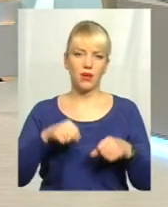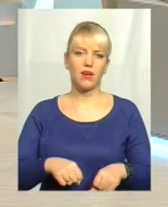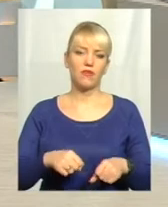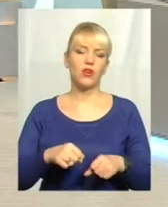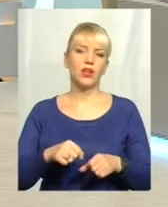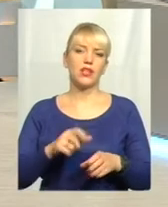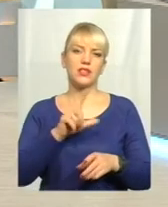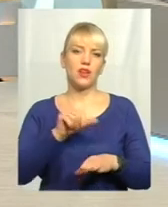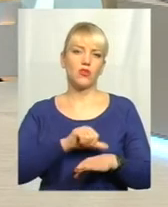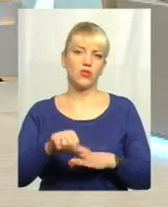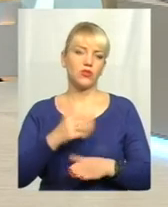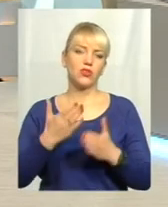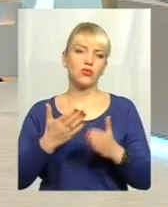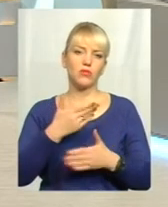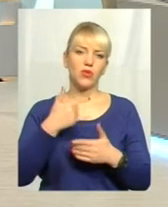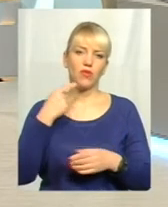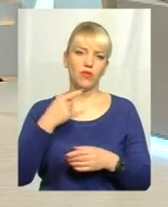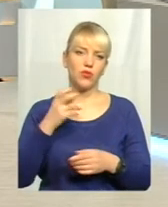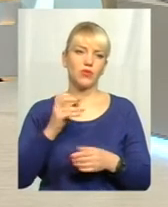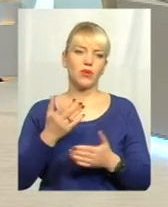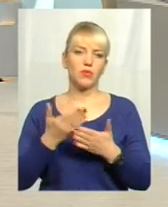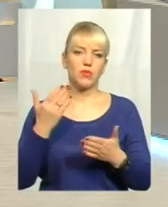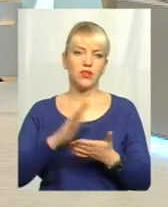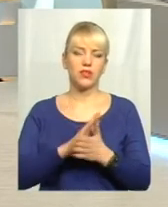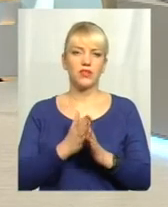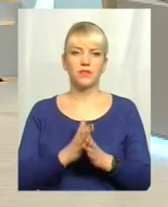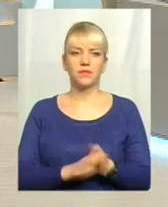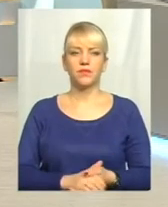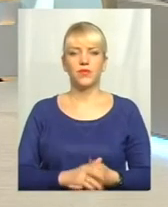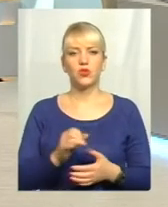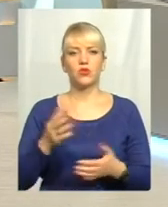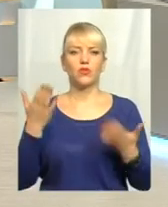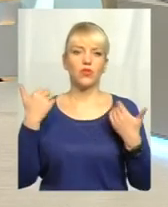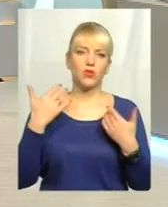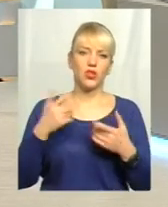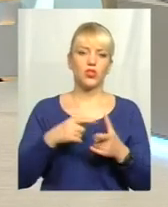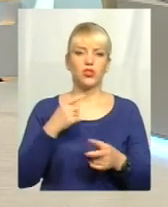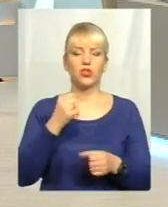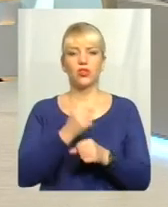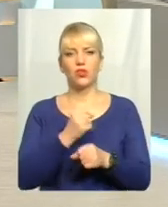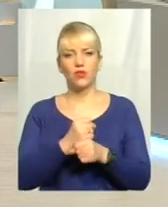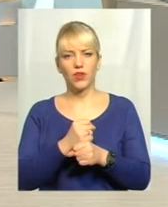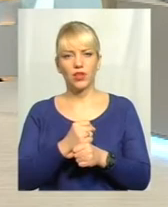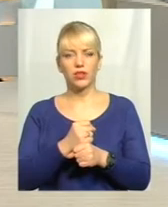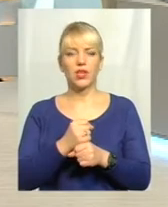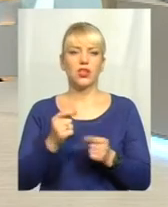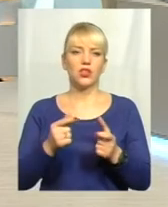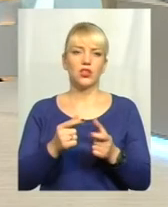говоримо, так як ми вже попередньо, так, ситуація з проводовою кендів, якихось ділових чи робочих поїздок,